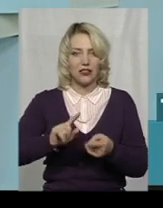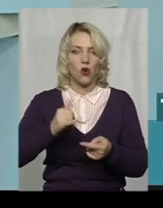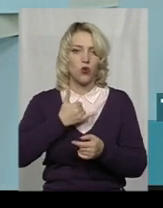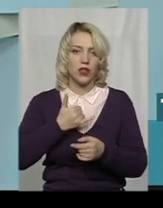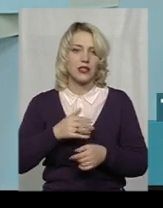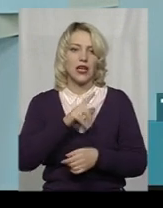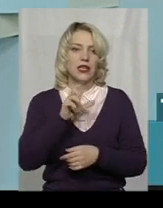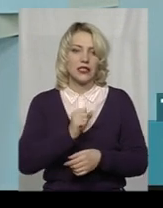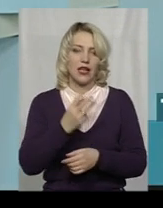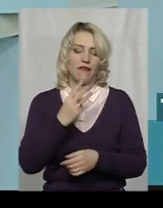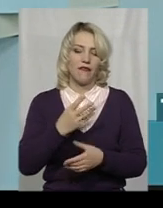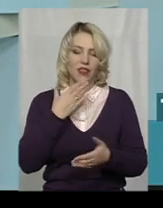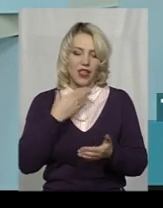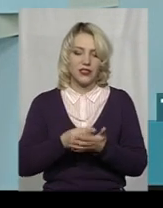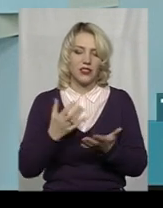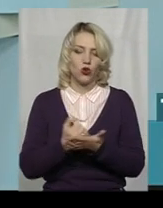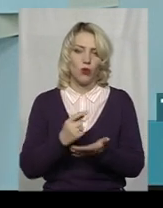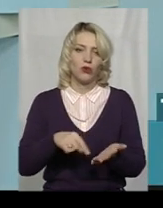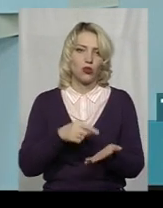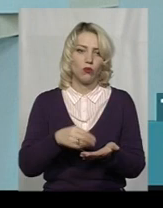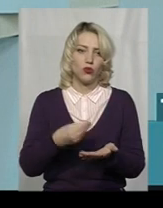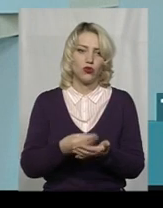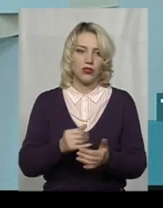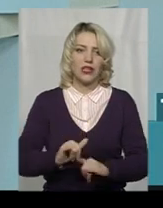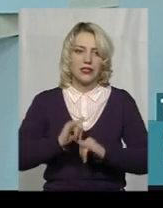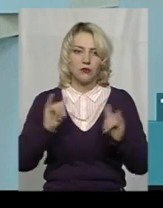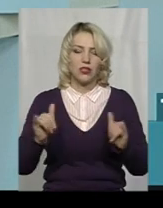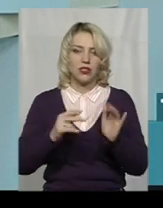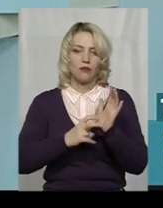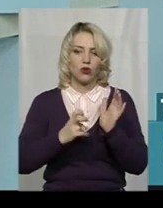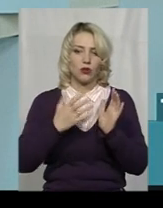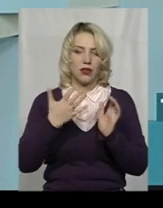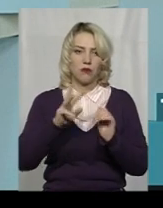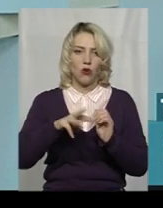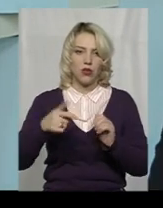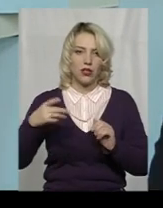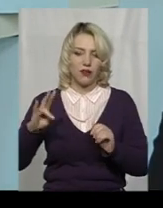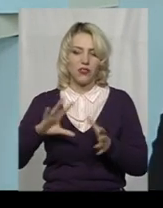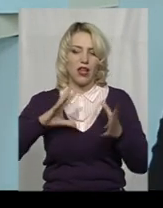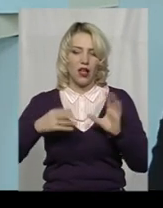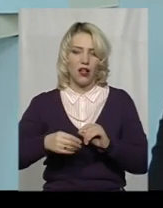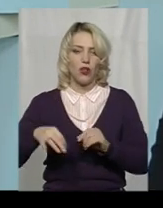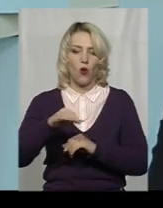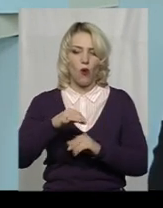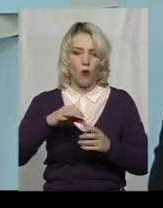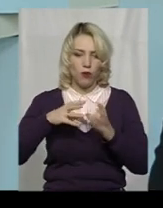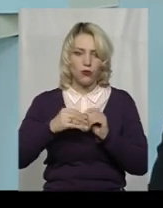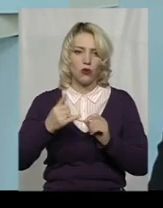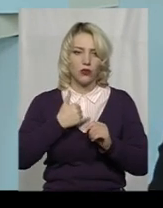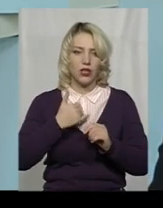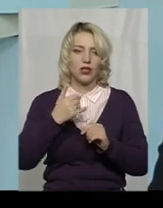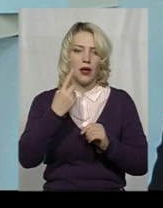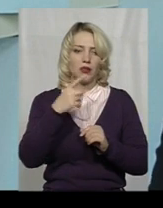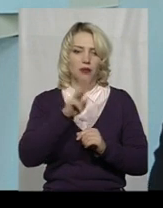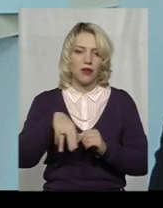власні доходи міського бюджету, вони збільшились на 700 мільйонів гривень, при тому, що загальний обсяг у нас на сьогоднішній день враховується там 1